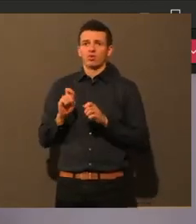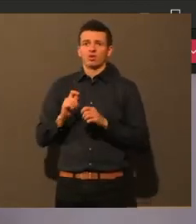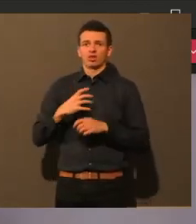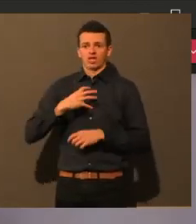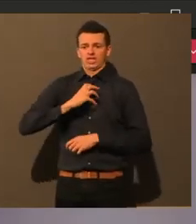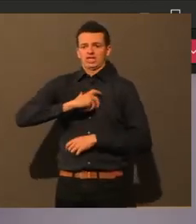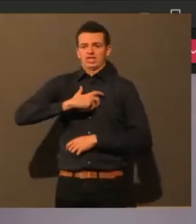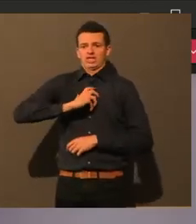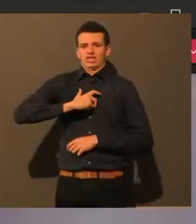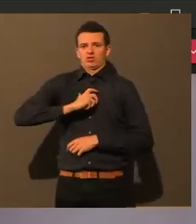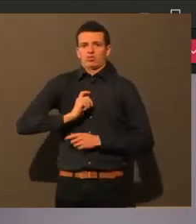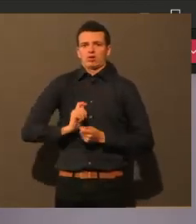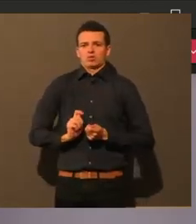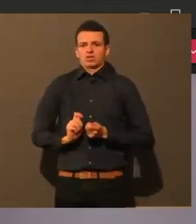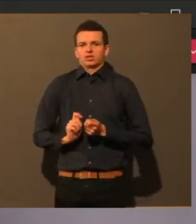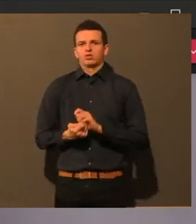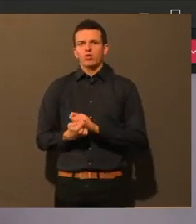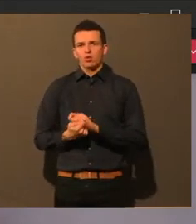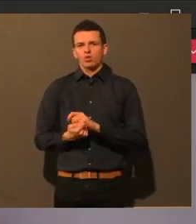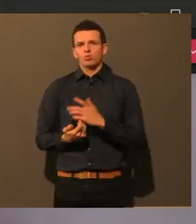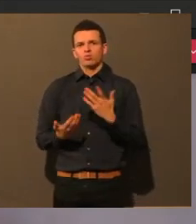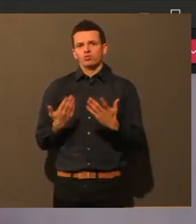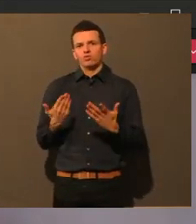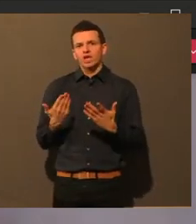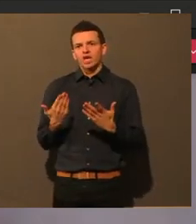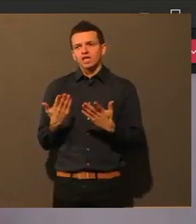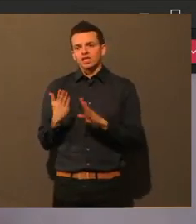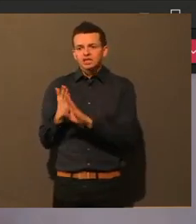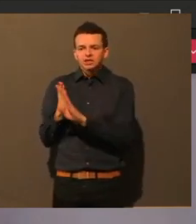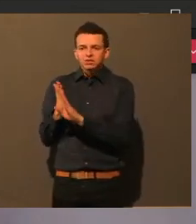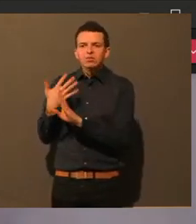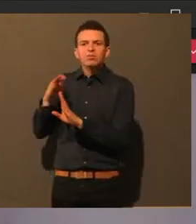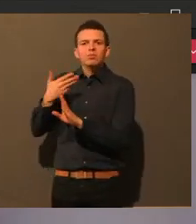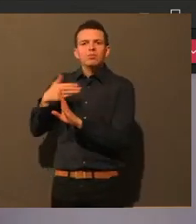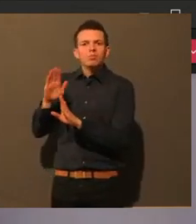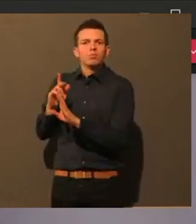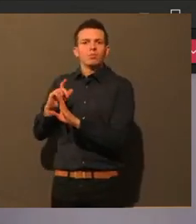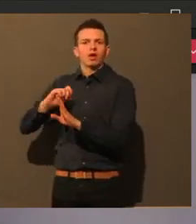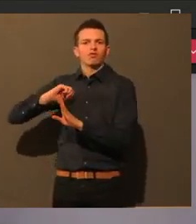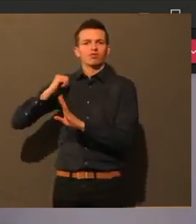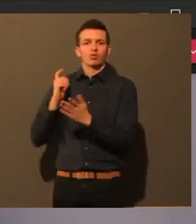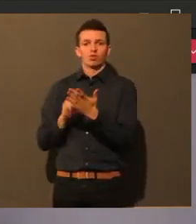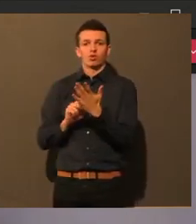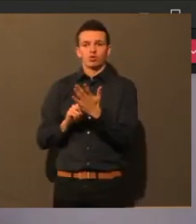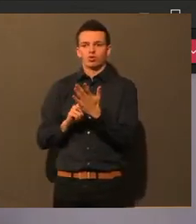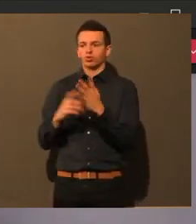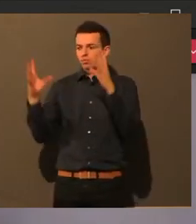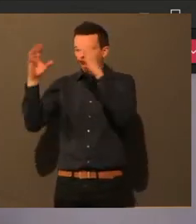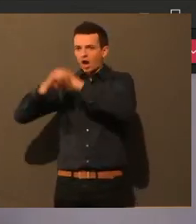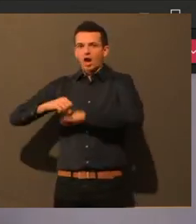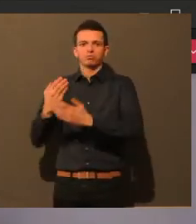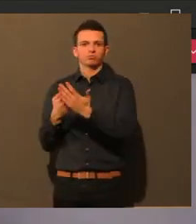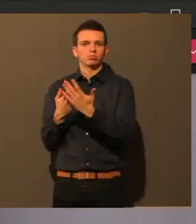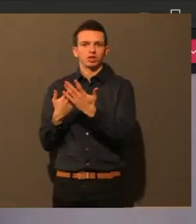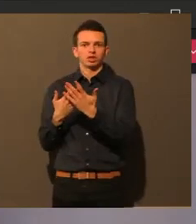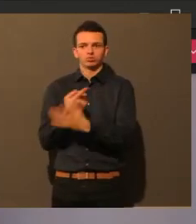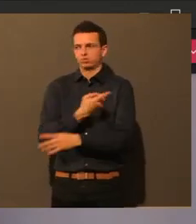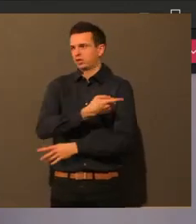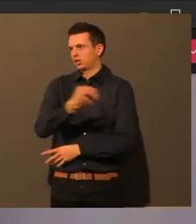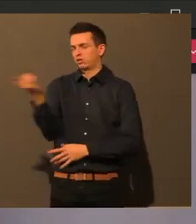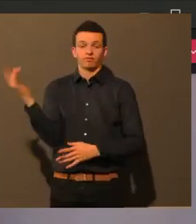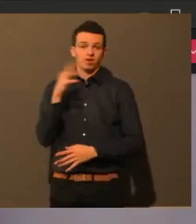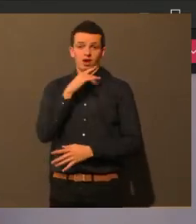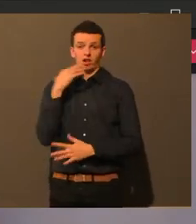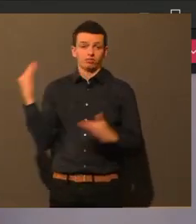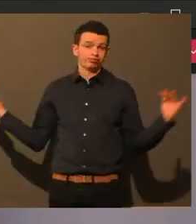bisschen abzuwenden und vielleicht zu Uhrzeiten einkaufen gehen, wo nicht die Berufstätigen dringend noch was brauchen am Abend und so weiter. Also